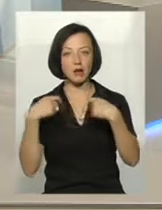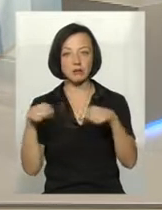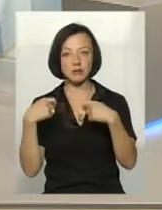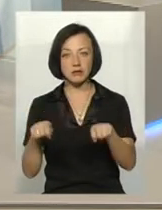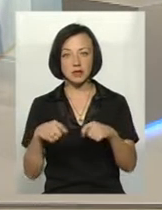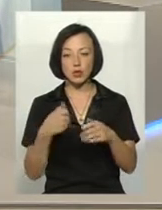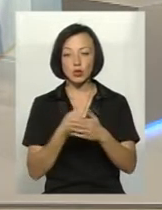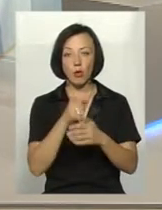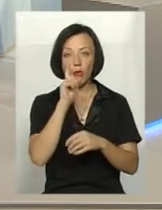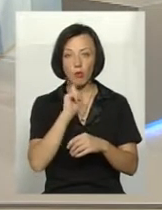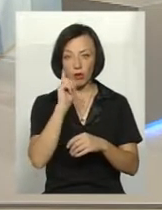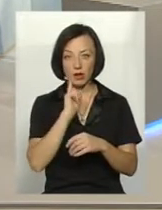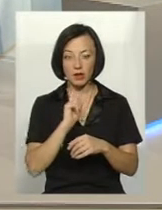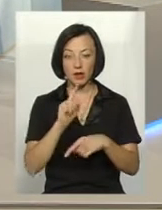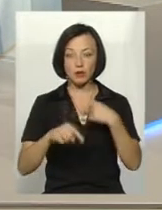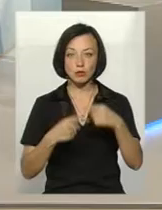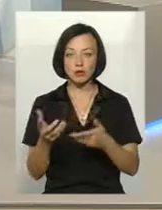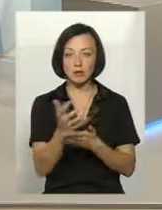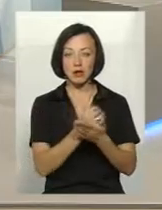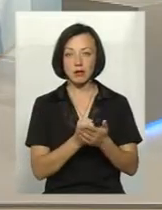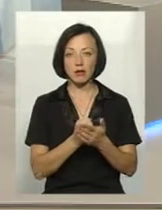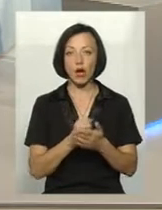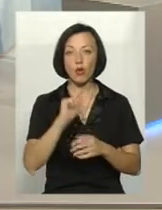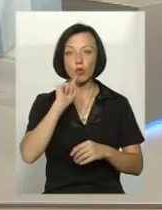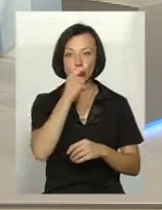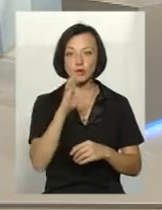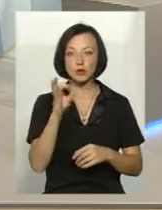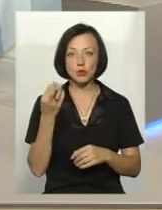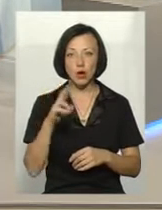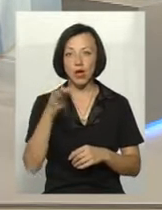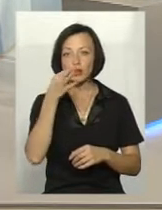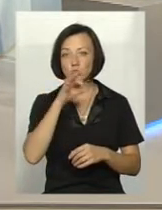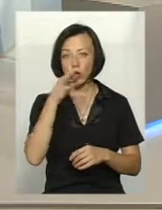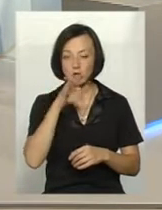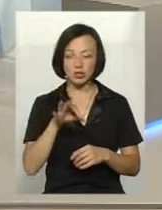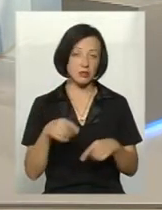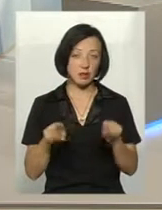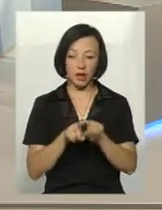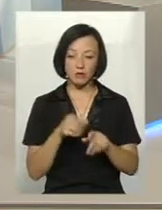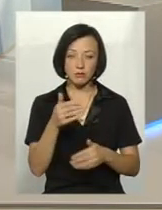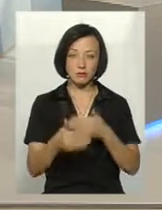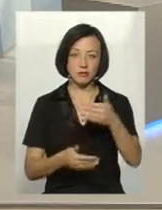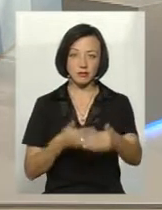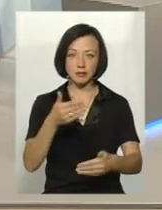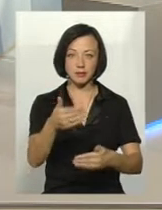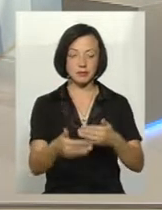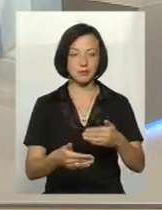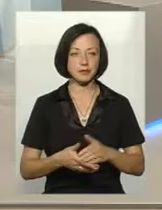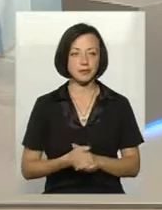проходить до того часу, поки починається збірка кукурудзі, соє, соняшника. Так що воно одне-друге компенсує.